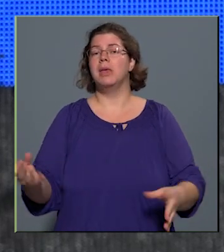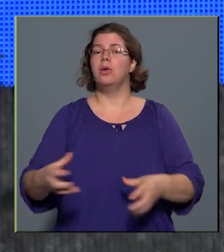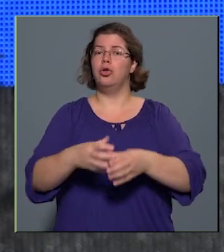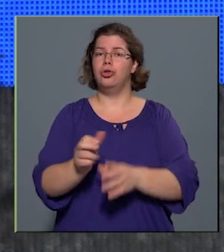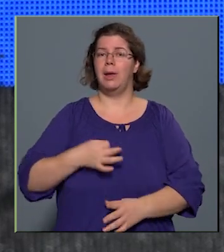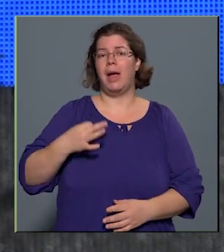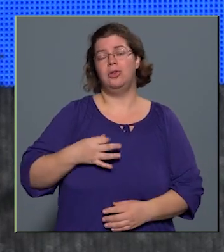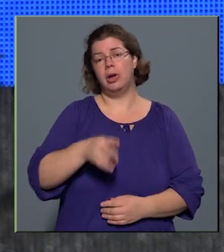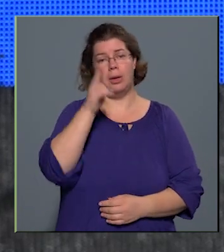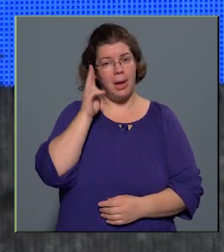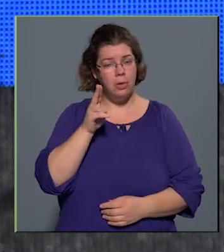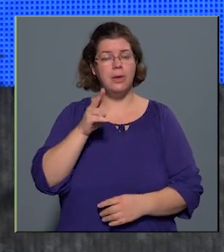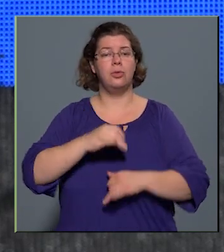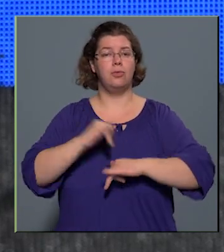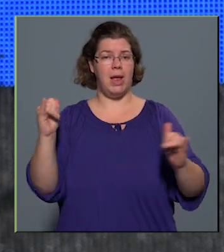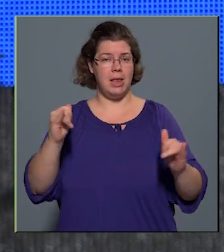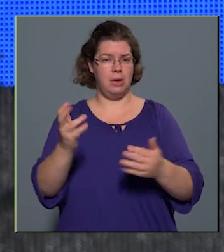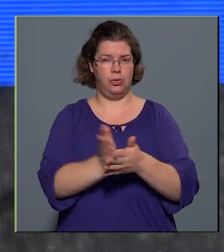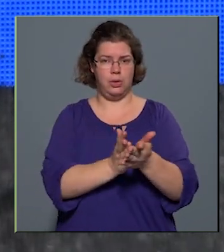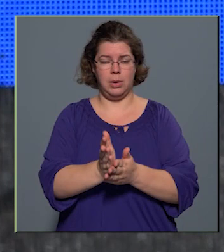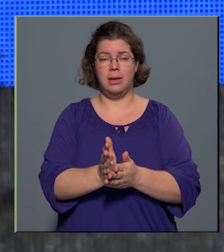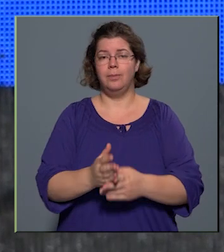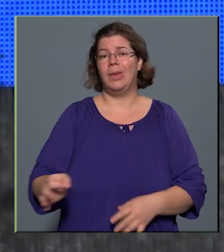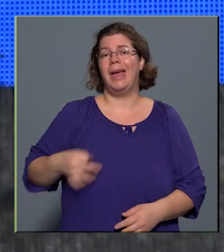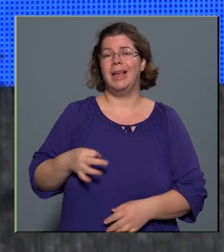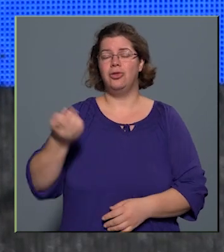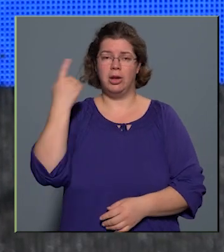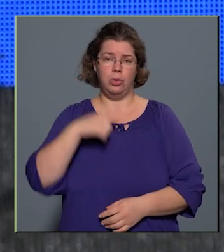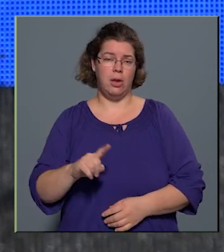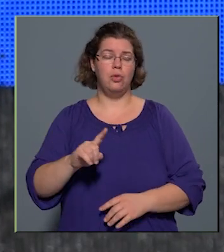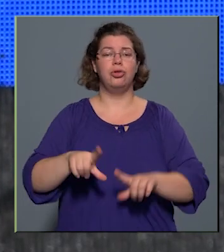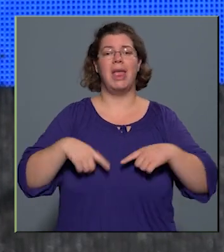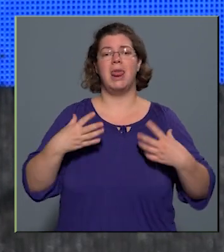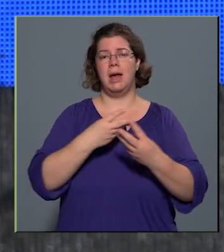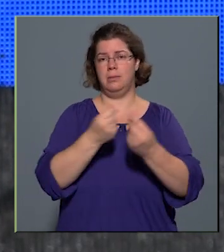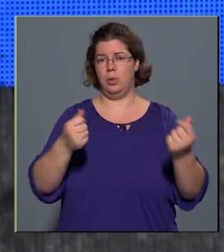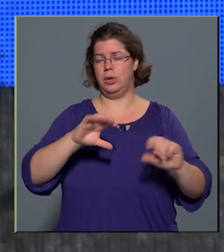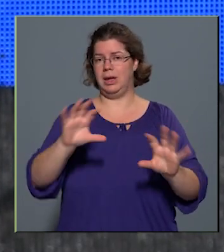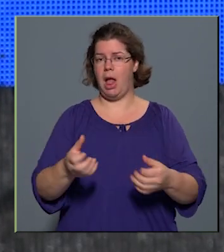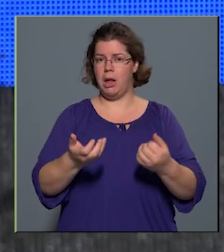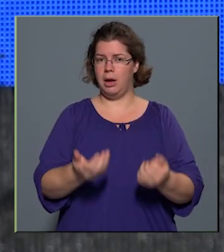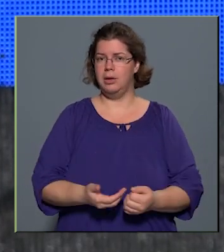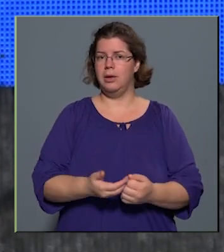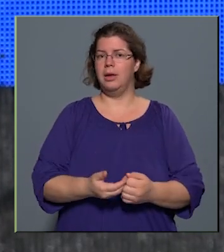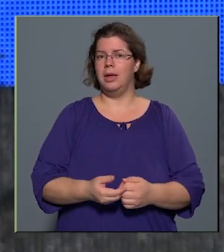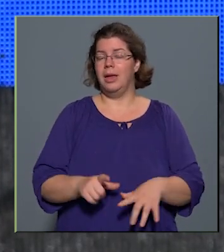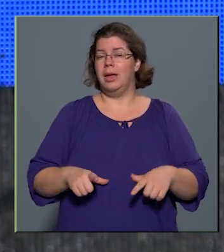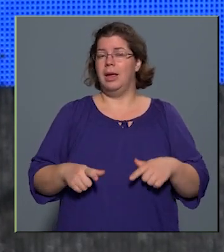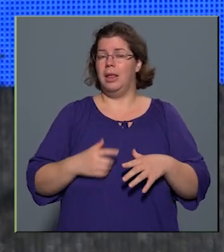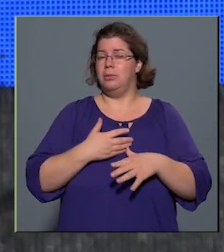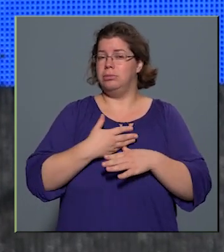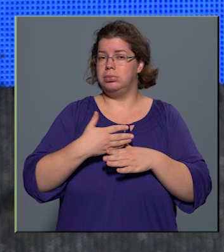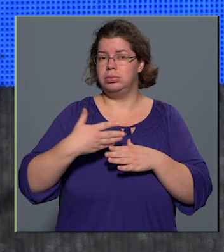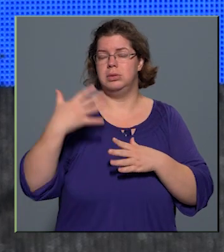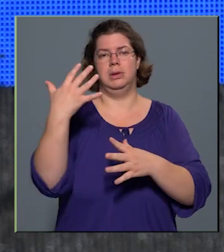megőrzését, fejlesztését szolgálja. Az egészségtudatos életmód kialakítása egy élettartó utazás,